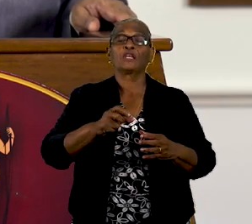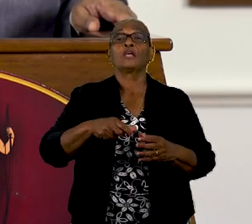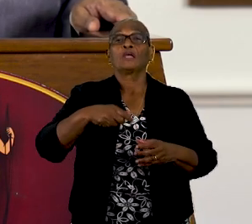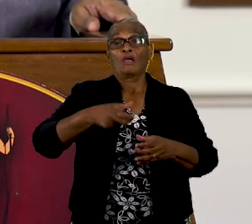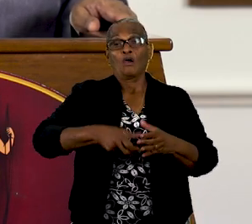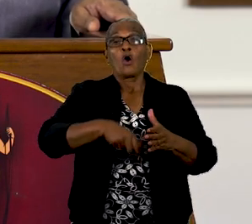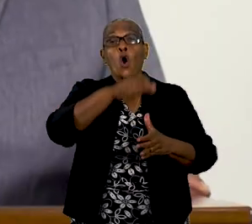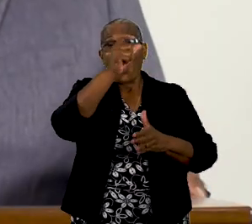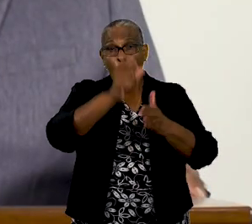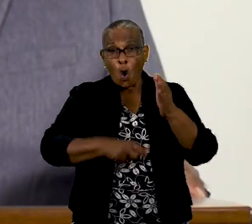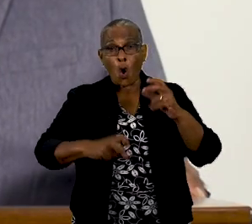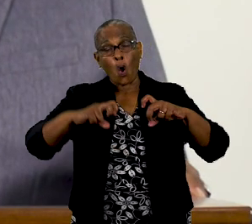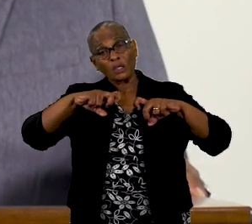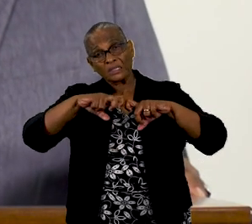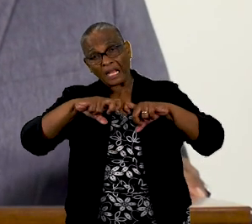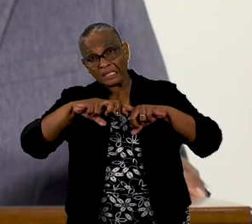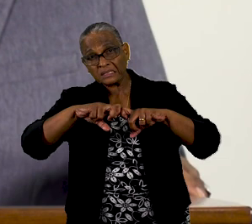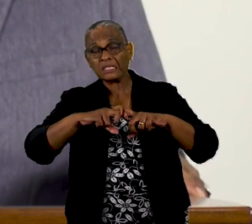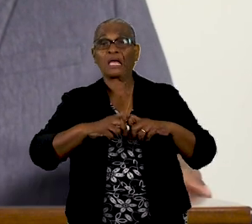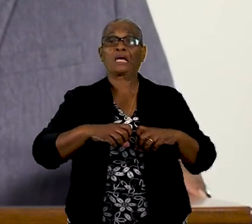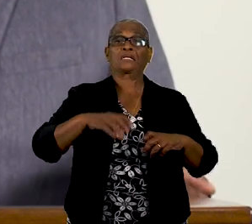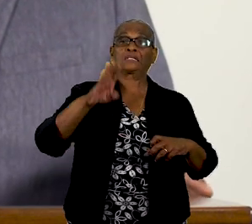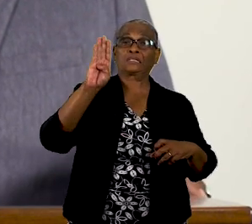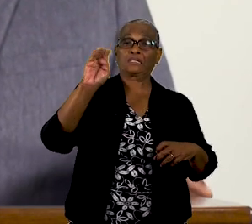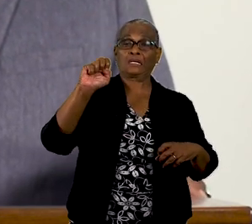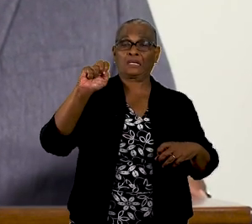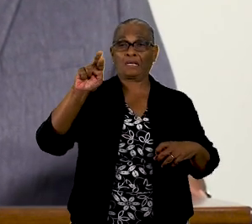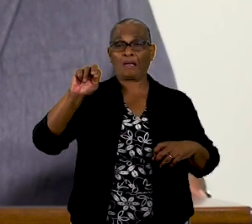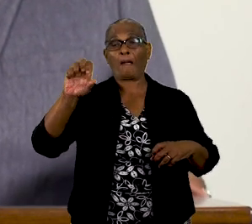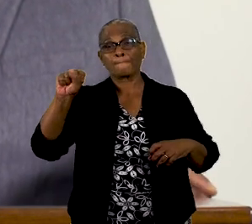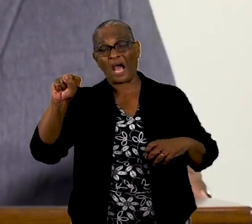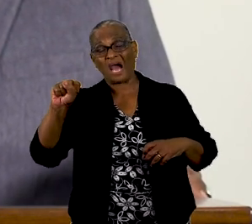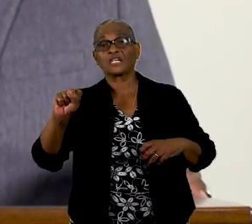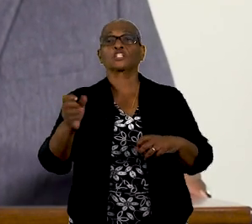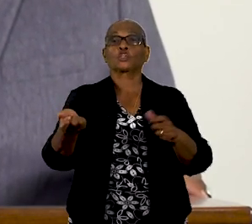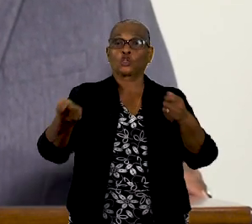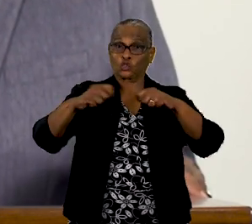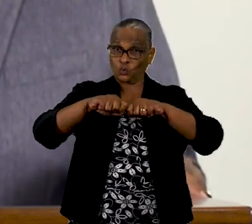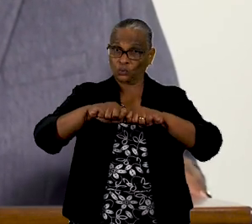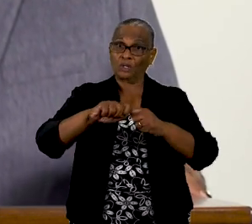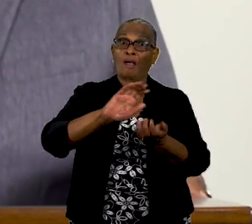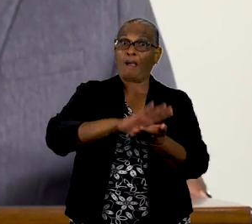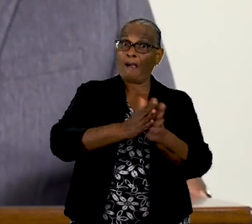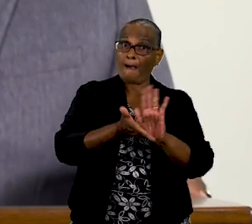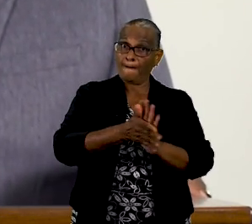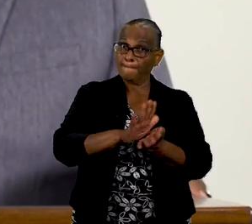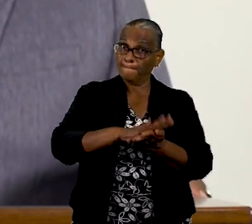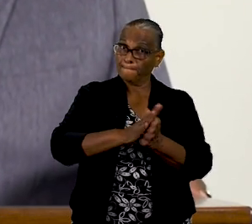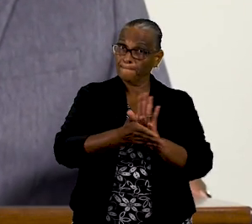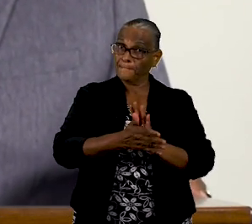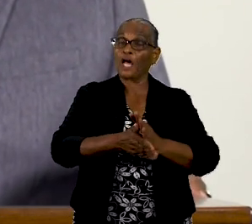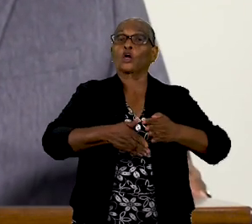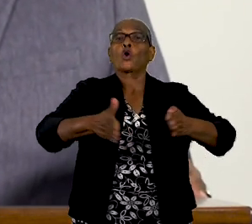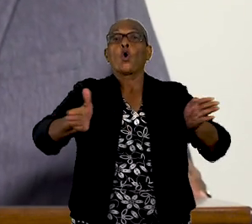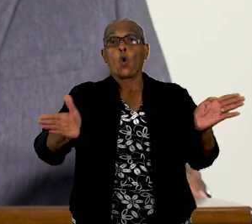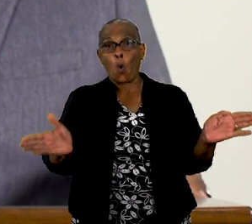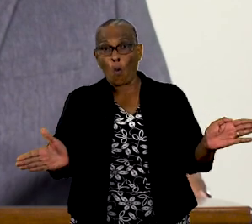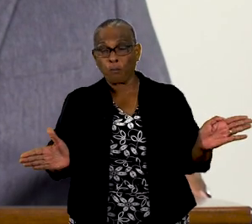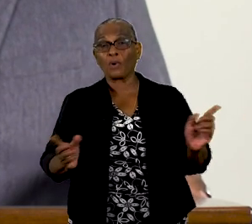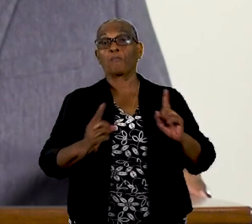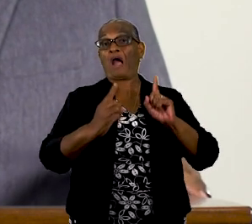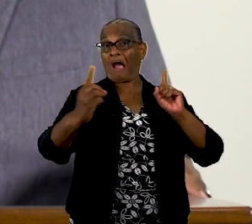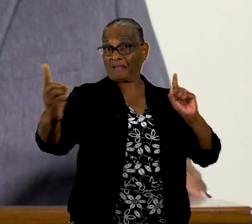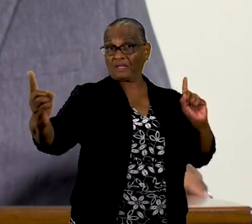gesloten. Maatregel 8. Markten blijven vooralsnog geopend met in acht nemen van de